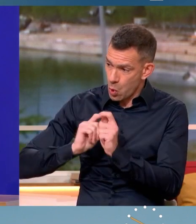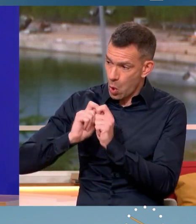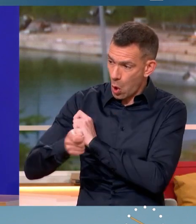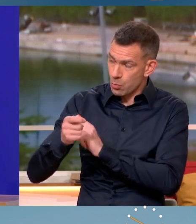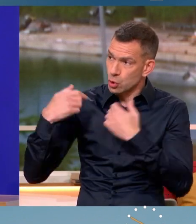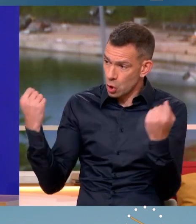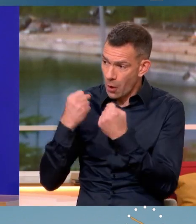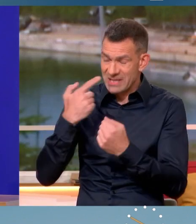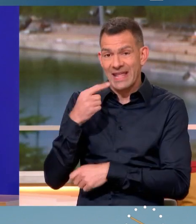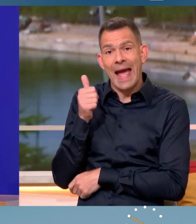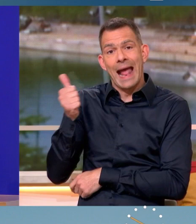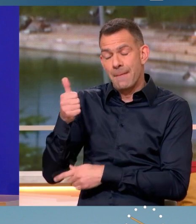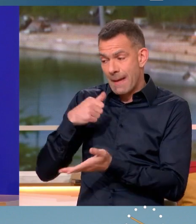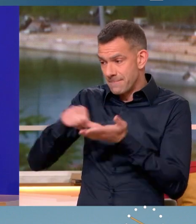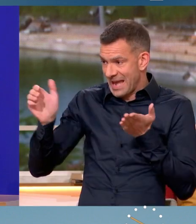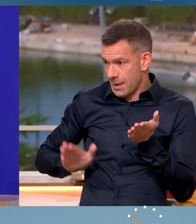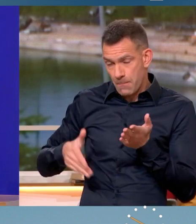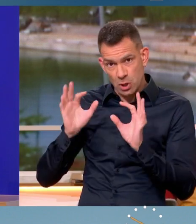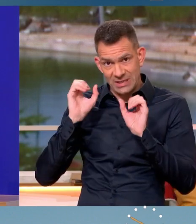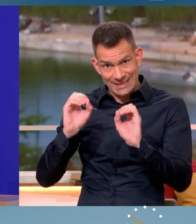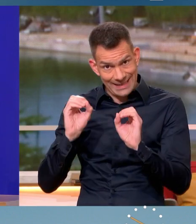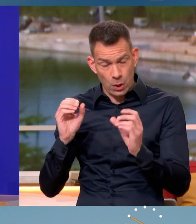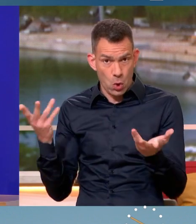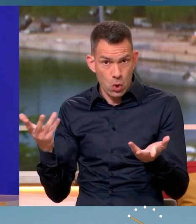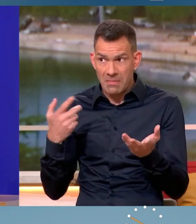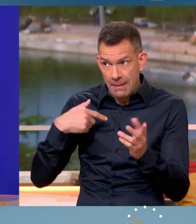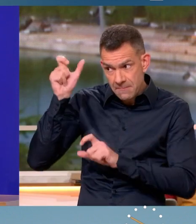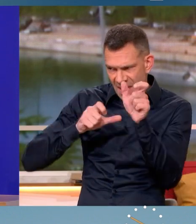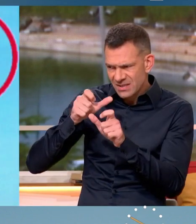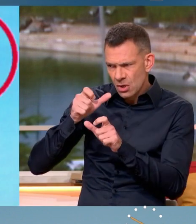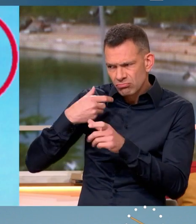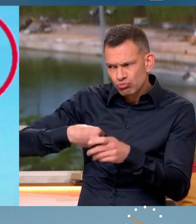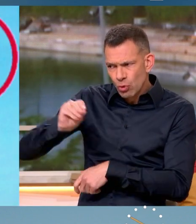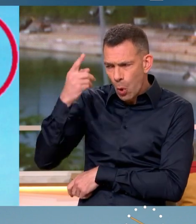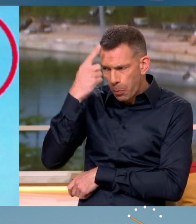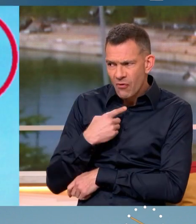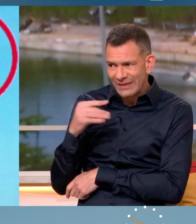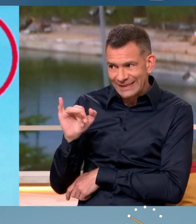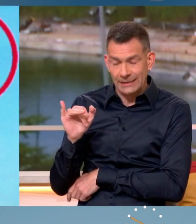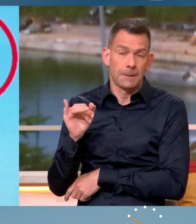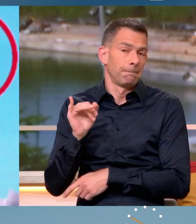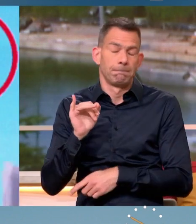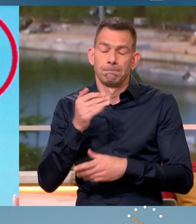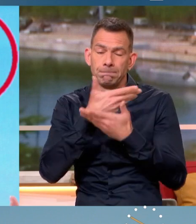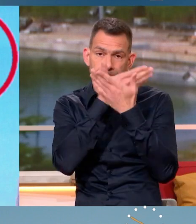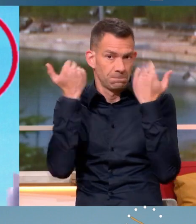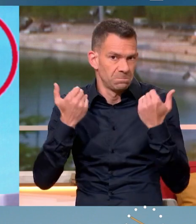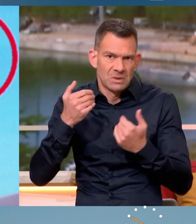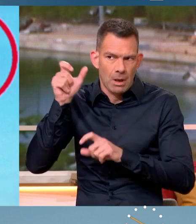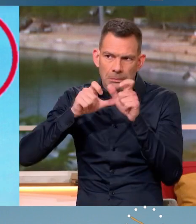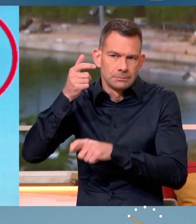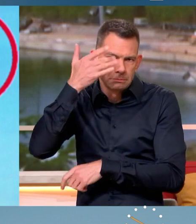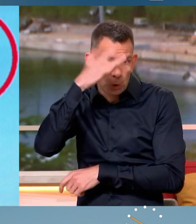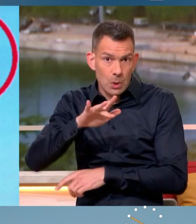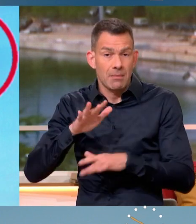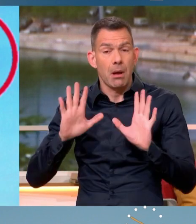cette campagne présidentielle. Vous connaissez le profil des donateurs ? Non, je ne le connais pas. Mais en tout cas, notre formation politique